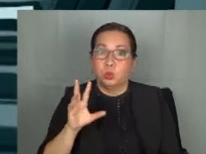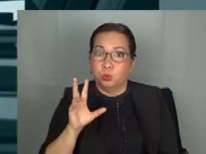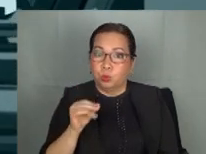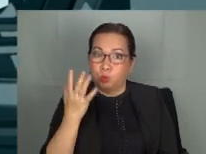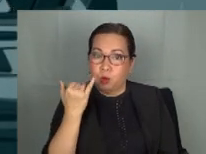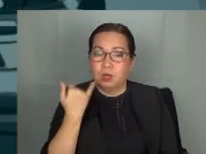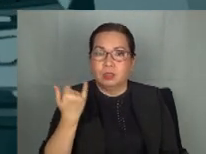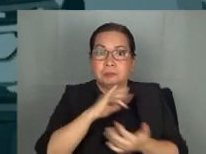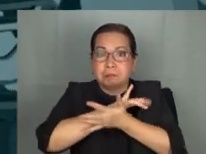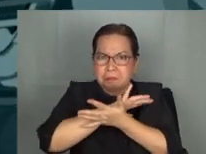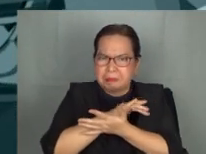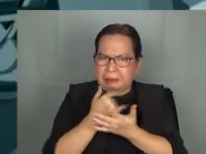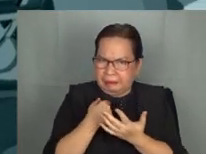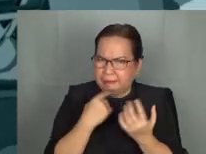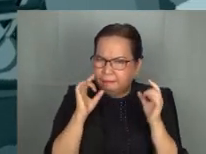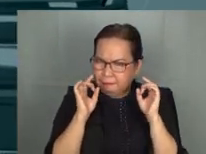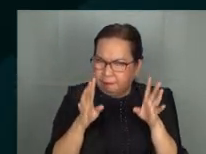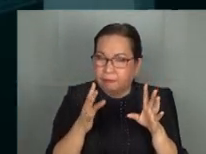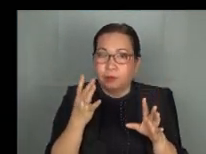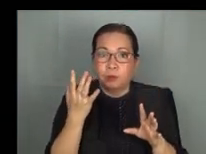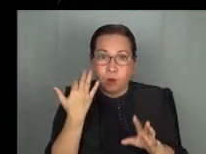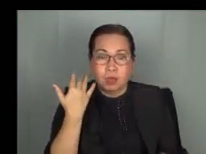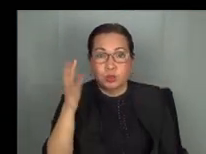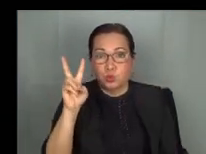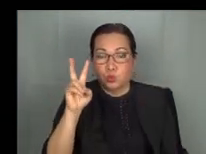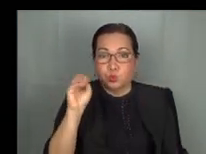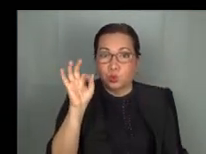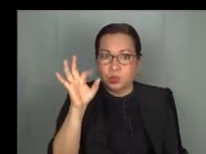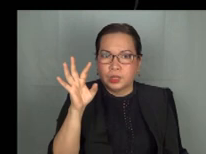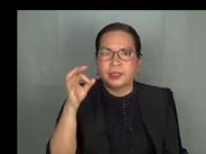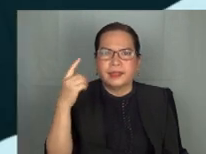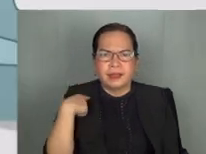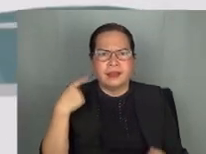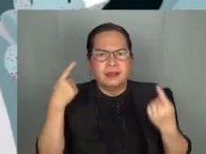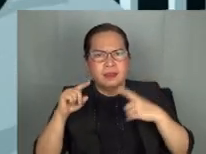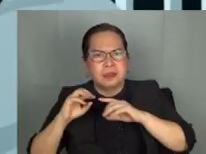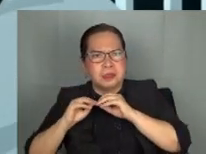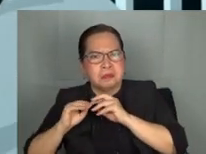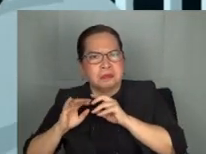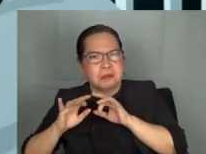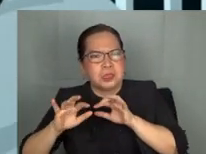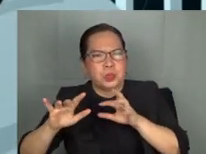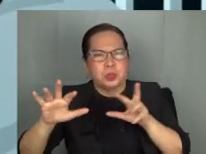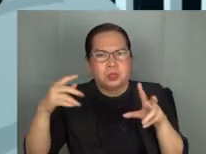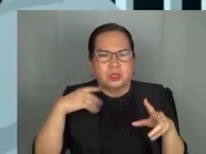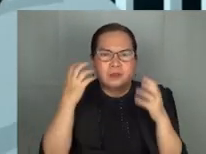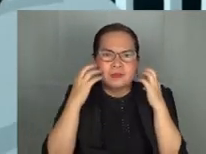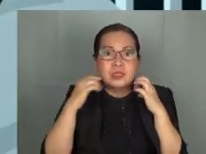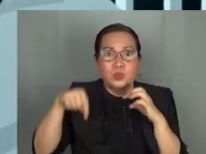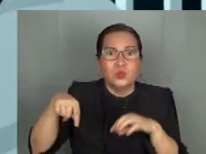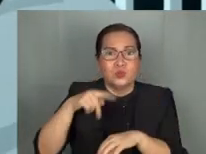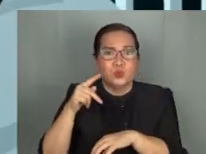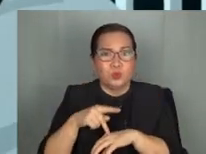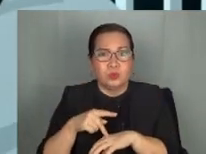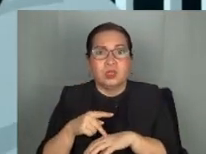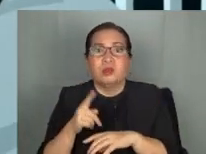panahon ng COVID-19 pandemic. Noong 2019, ay nagkaroon na ng malawakang measles outbreak